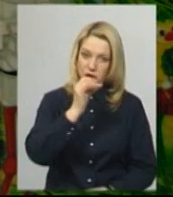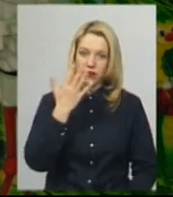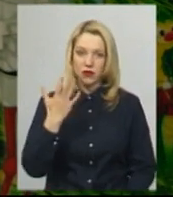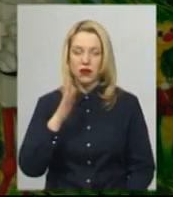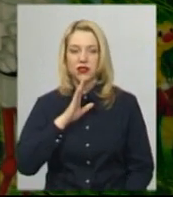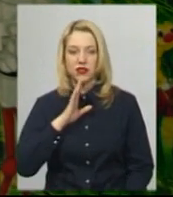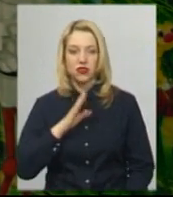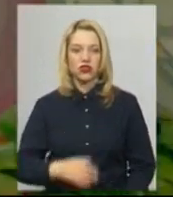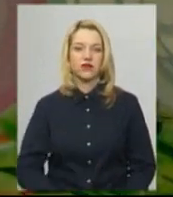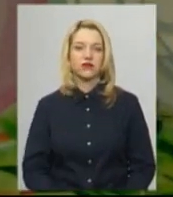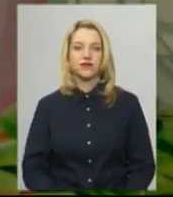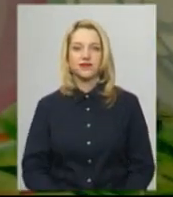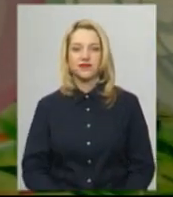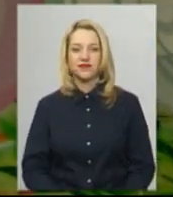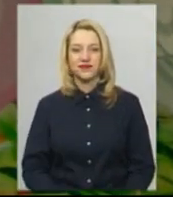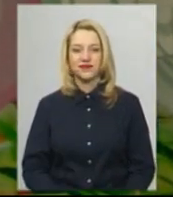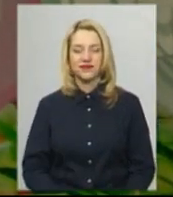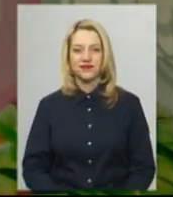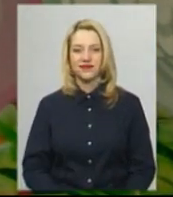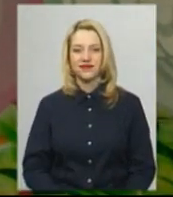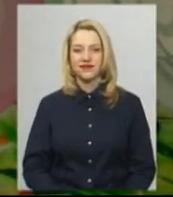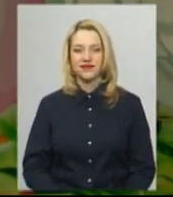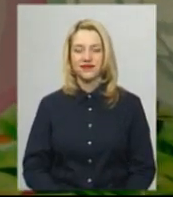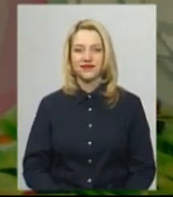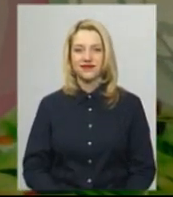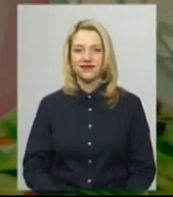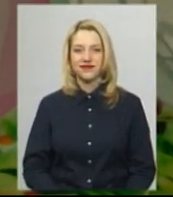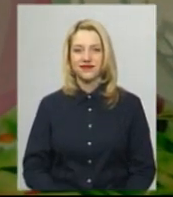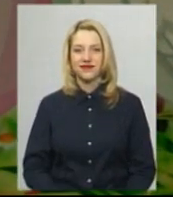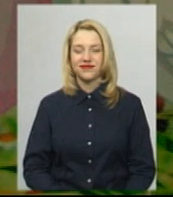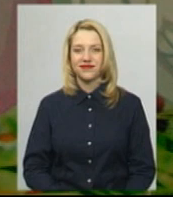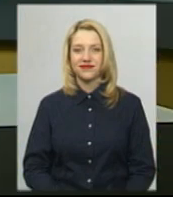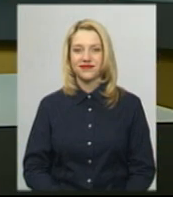дівчаток. Неля Шпилак, Юрій Чорний. Новини на Суспільному. Хмельницький.